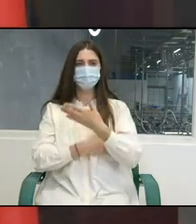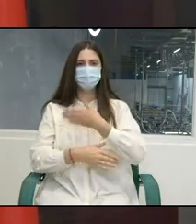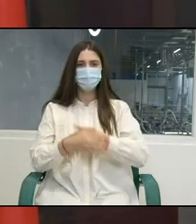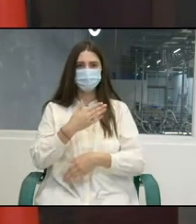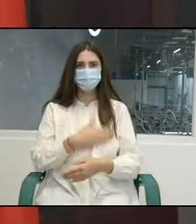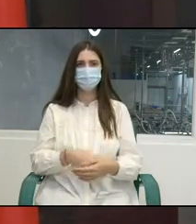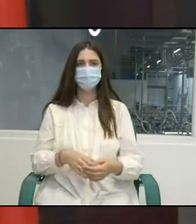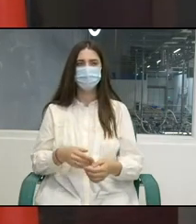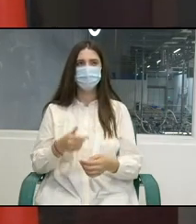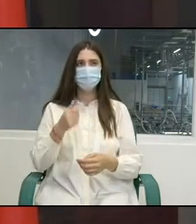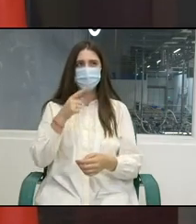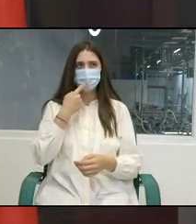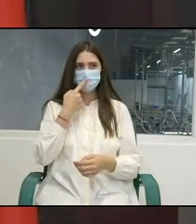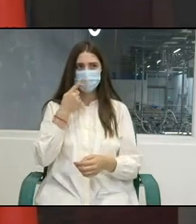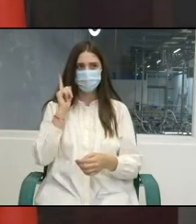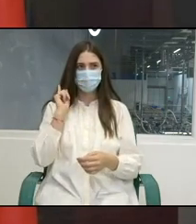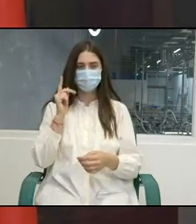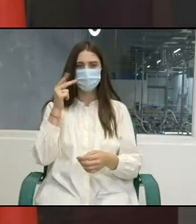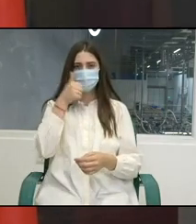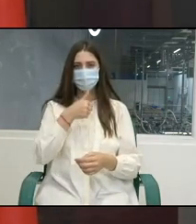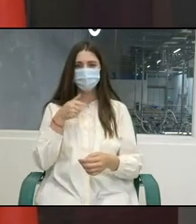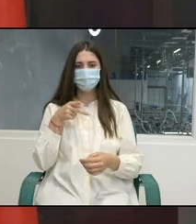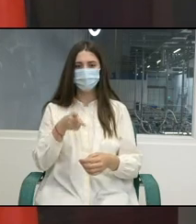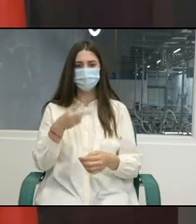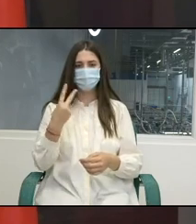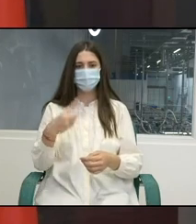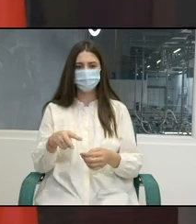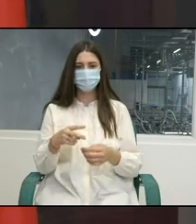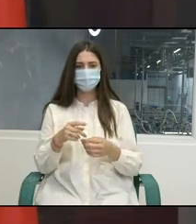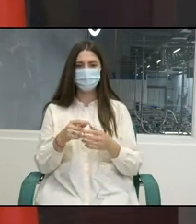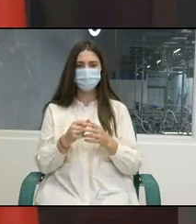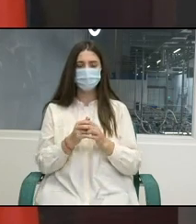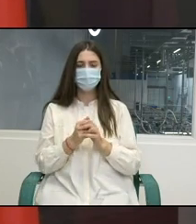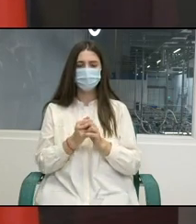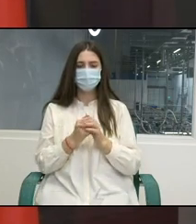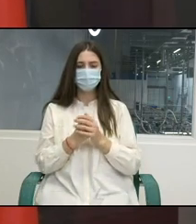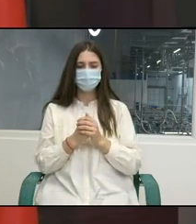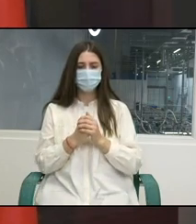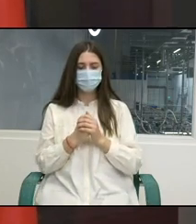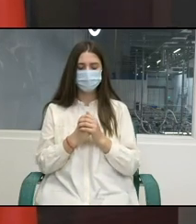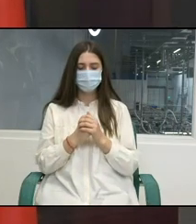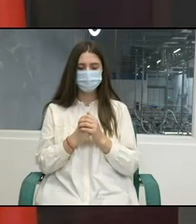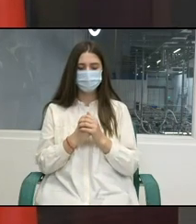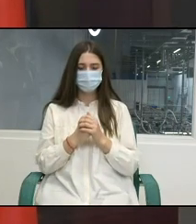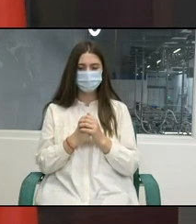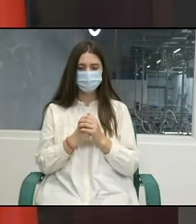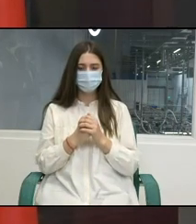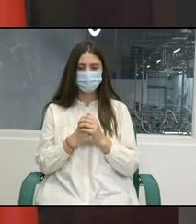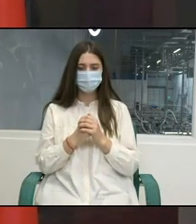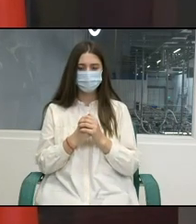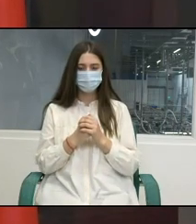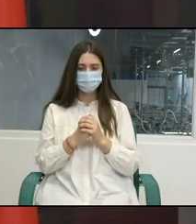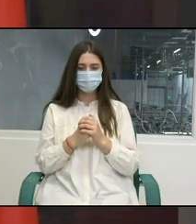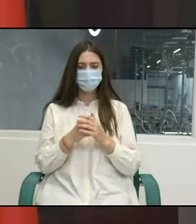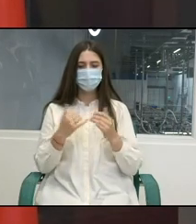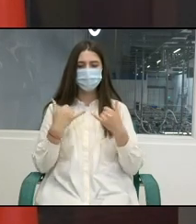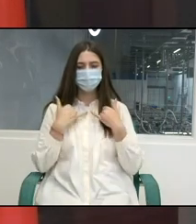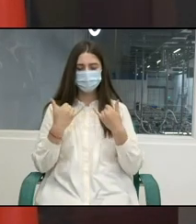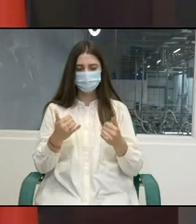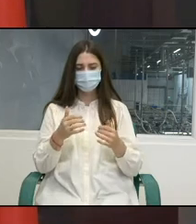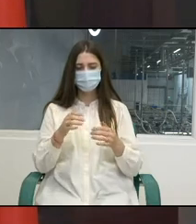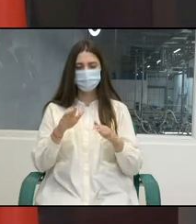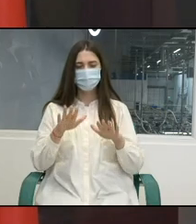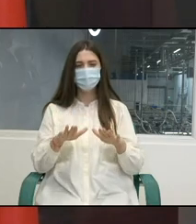Anul trecut, în 2020, prin cadrul programului de subvenționare a locului de muncă, am